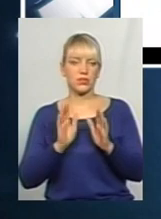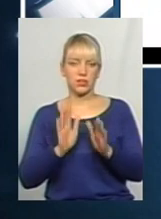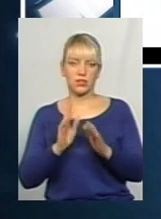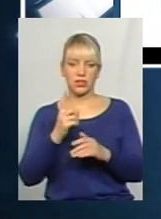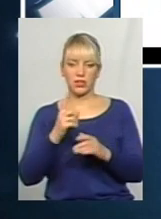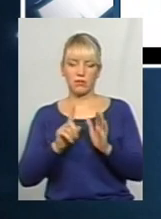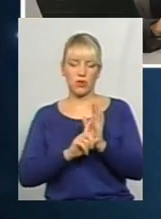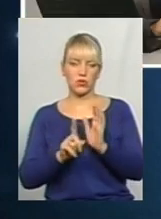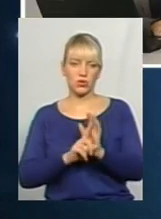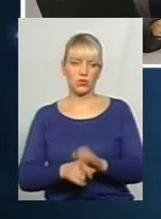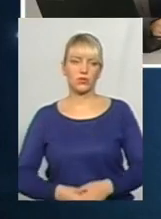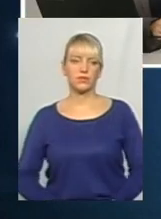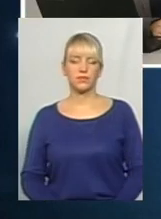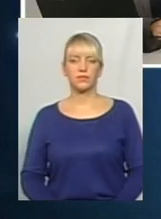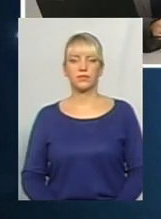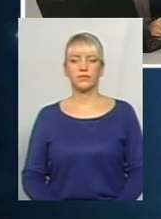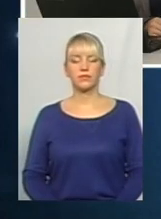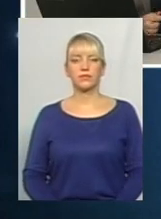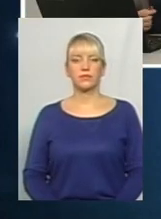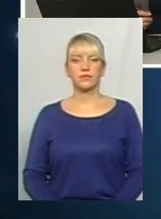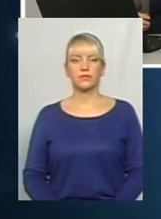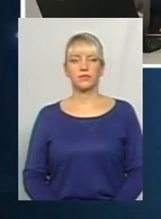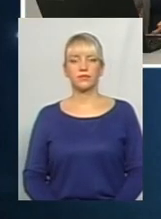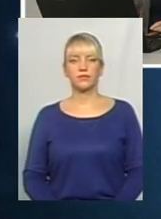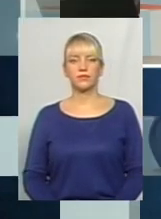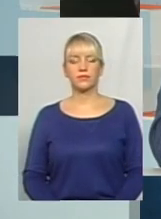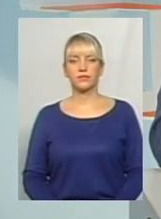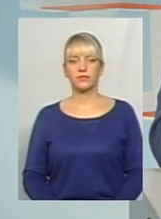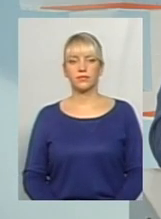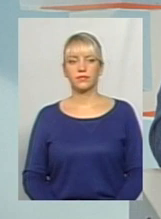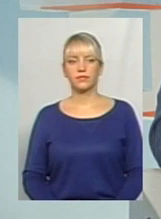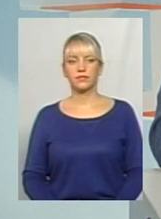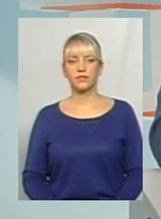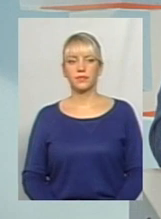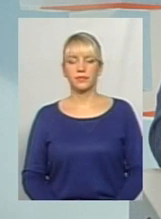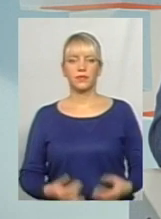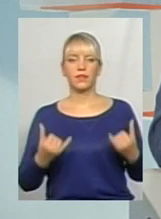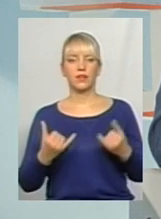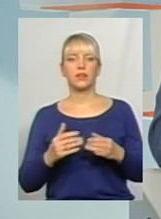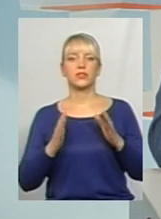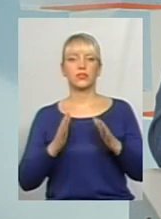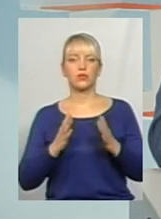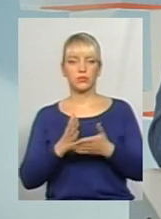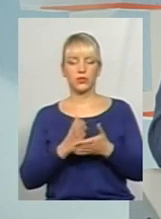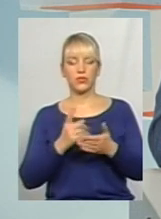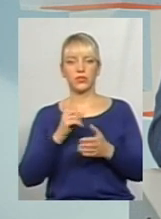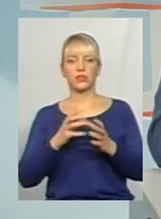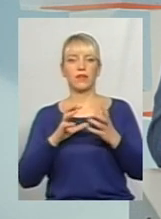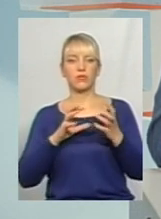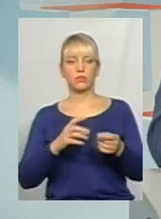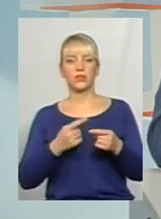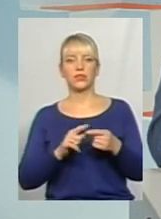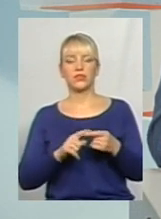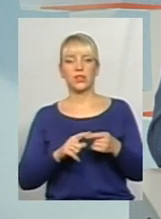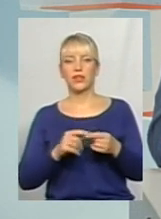місць. Ми почули Ваше питання. Пан Сергій Дужакова. Наразі дійсно обслуговує один автобус. Даний